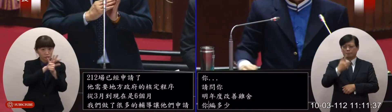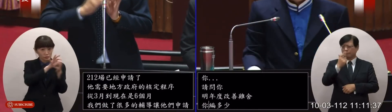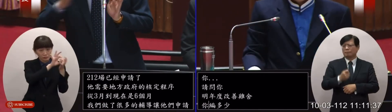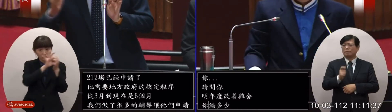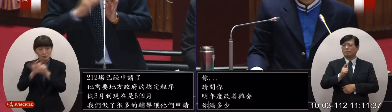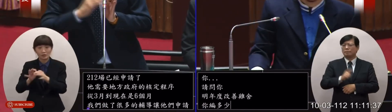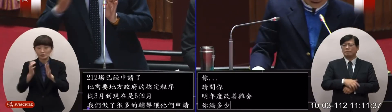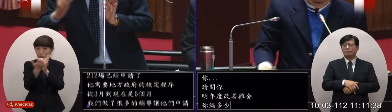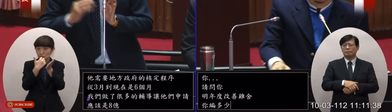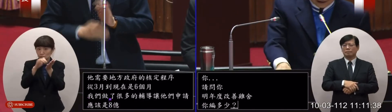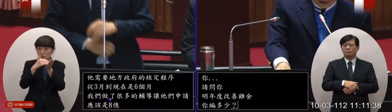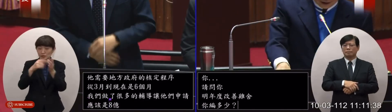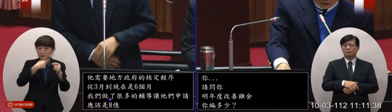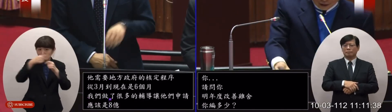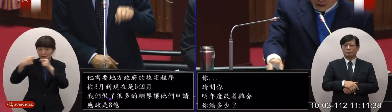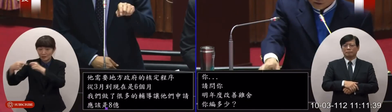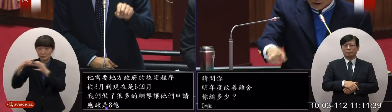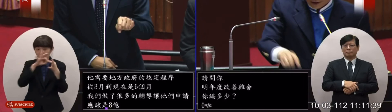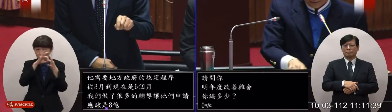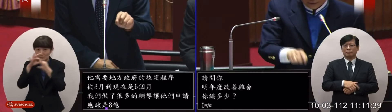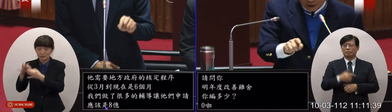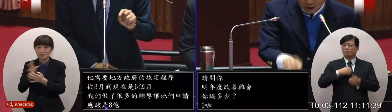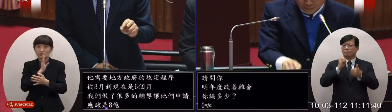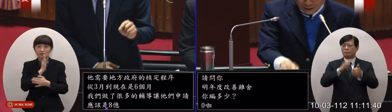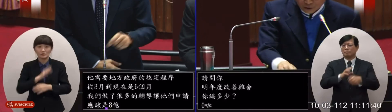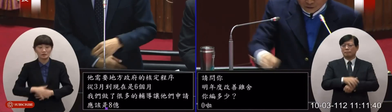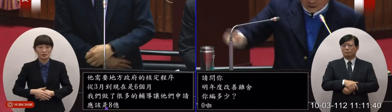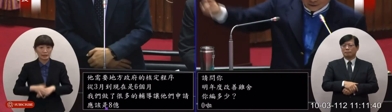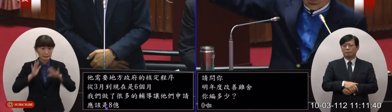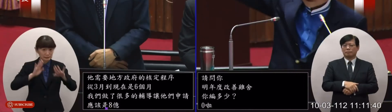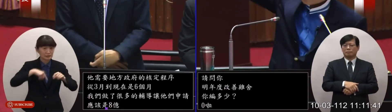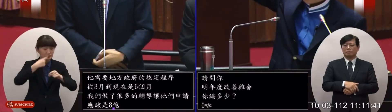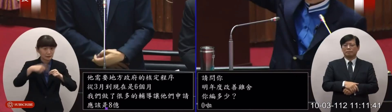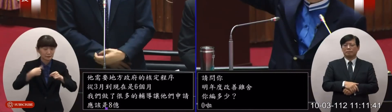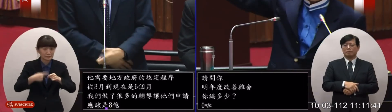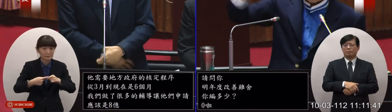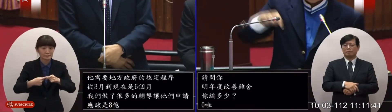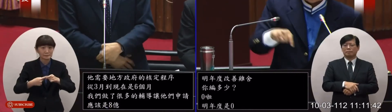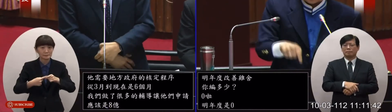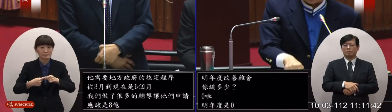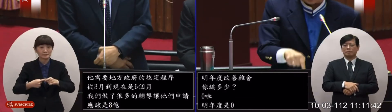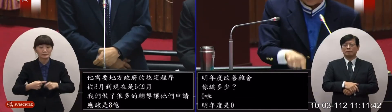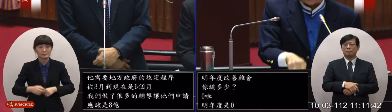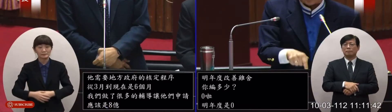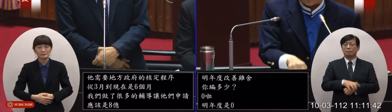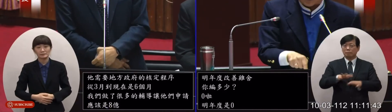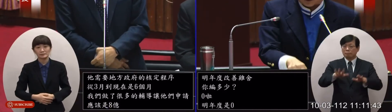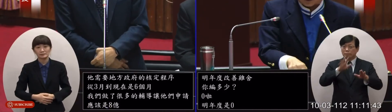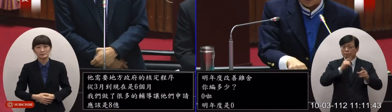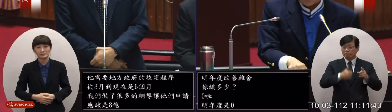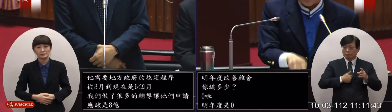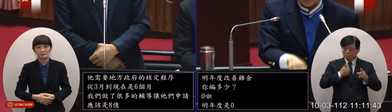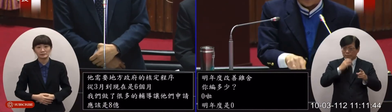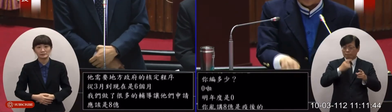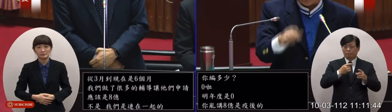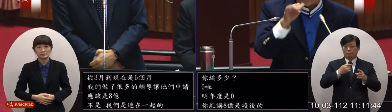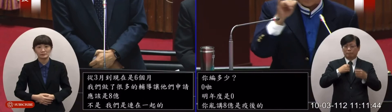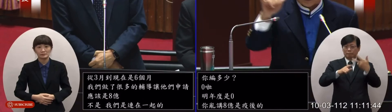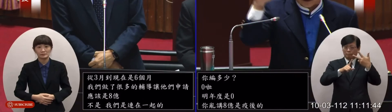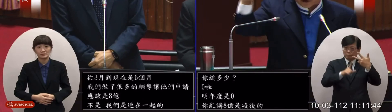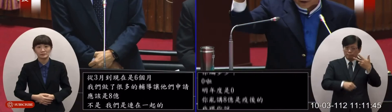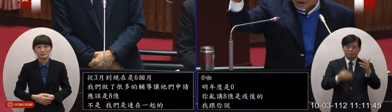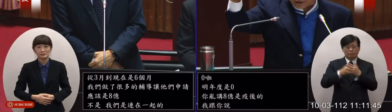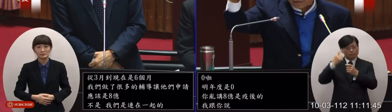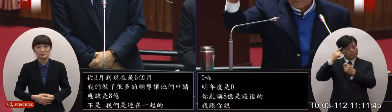預算是連在一起的我們我們今年本身會預算好進口單到什麼時候7月到